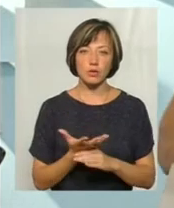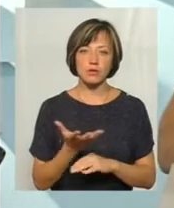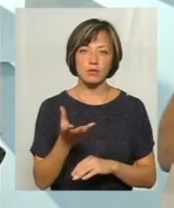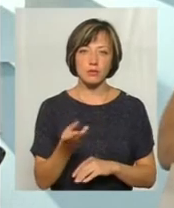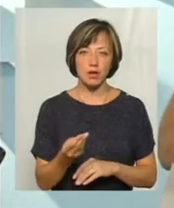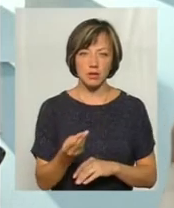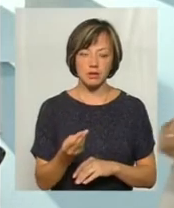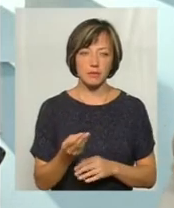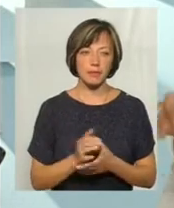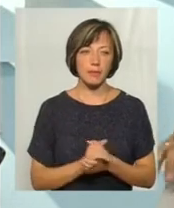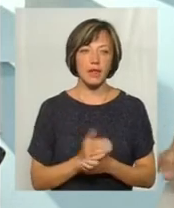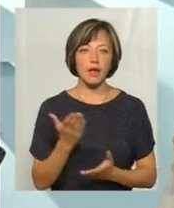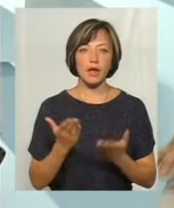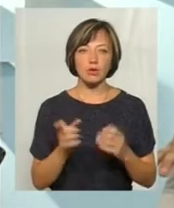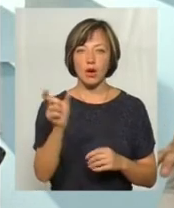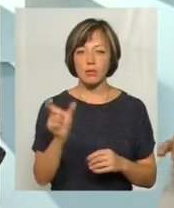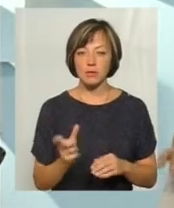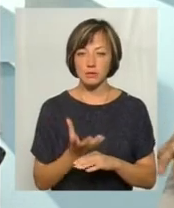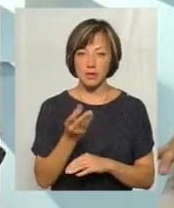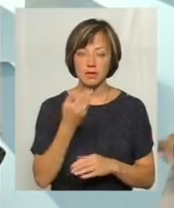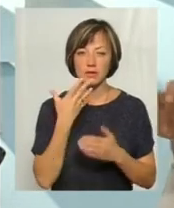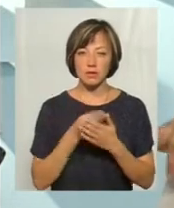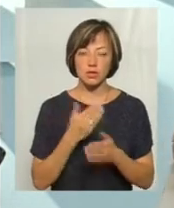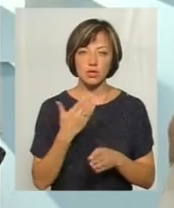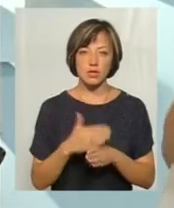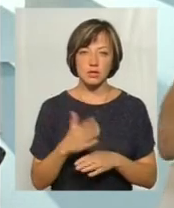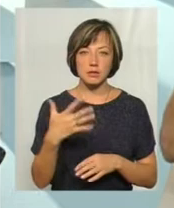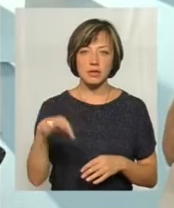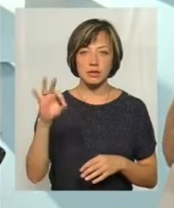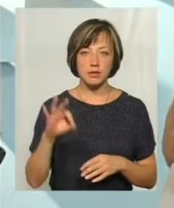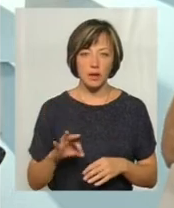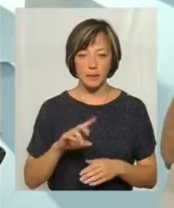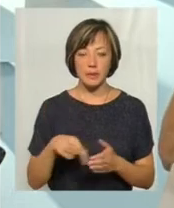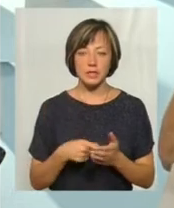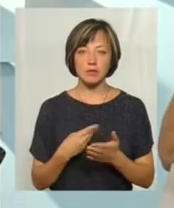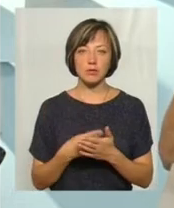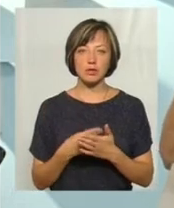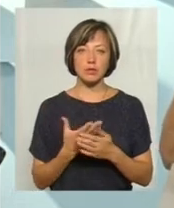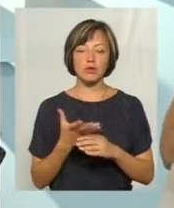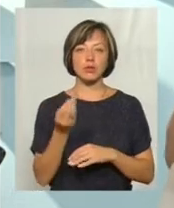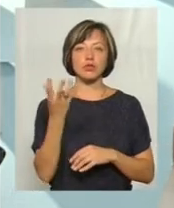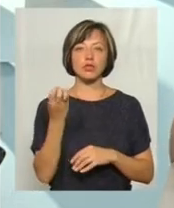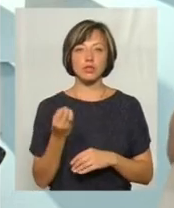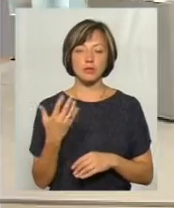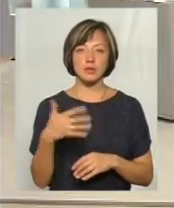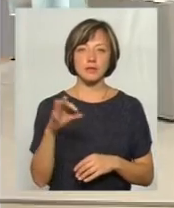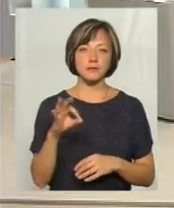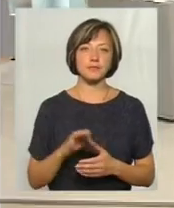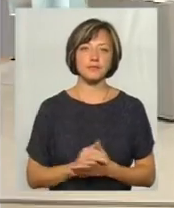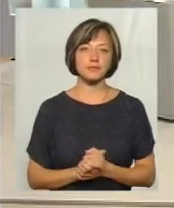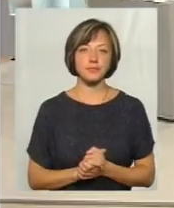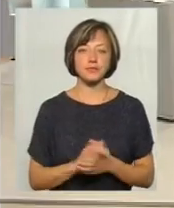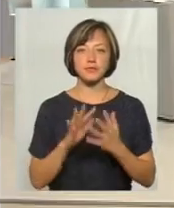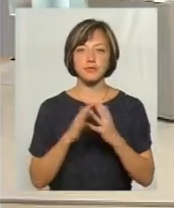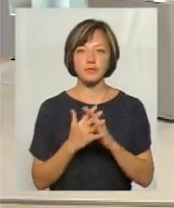абонента. Якщо абонент сплати свою частину 50%, міський бюджет доплачує ще 50%. Тобто села Красилівського району